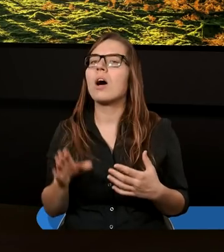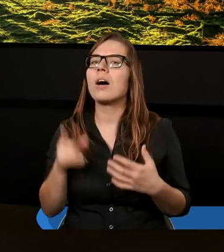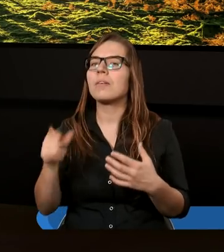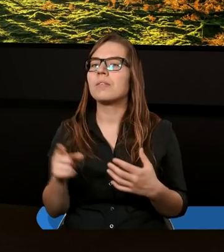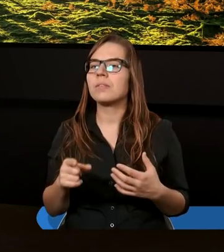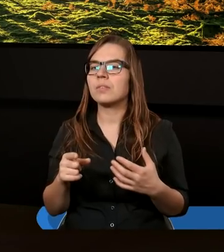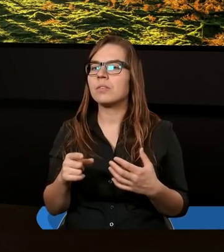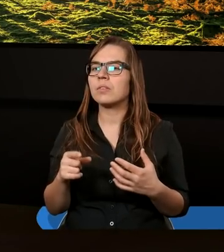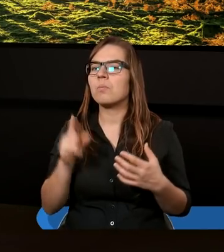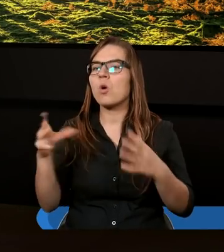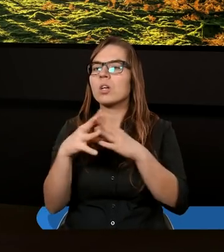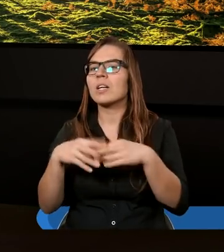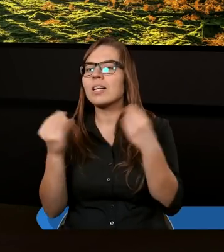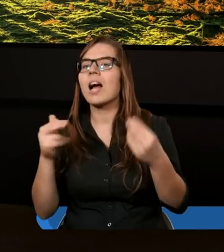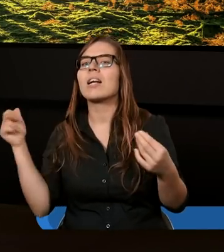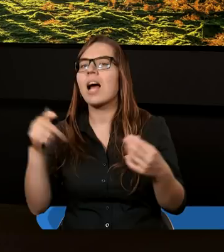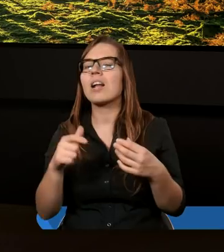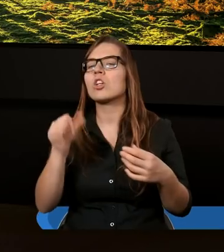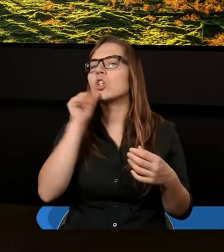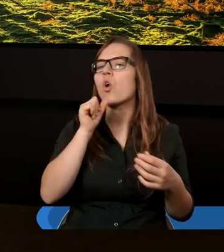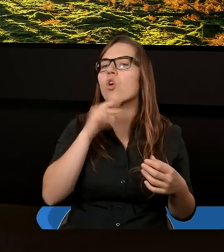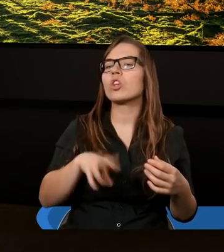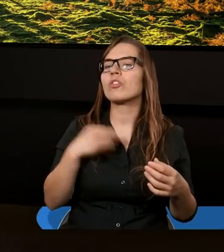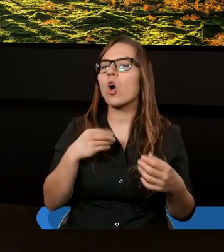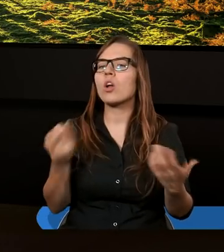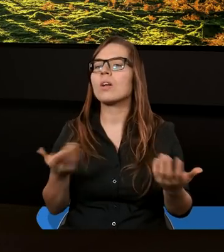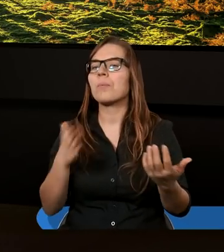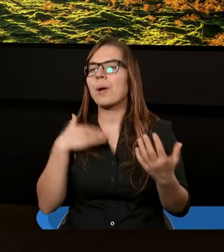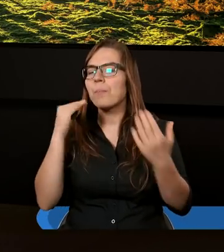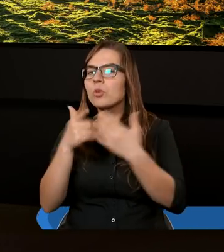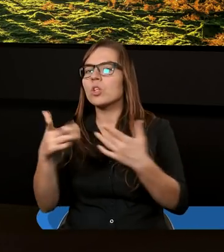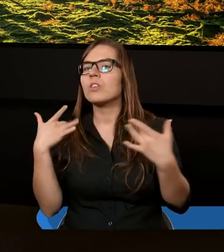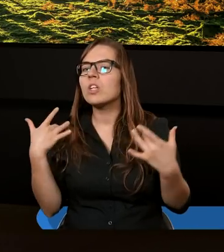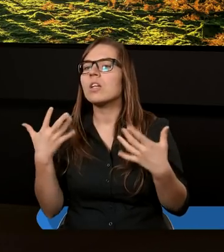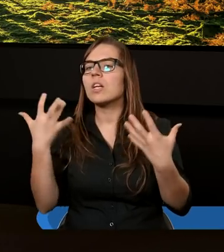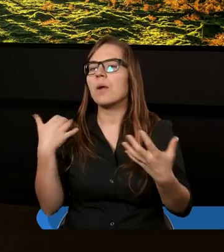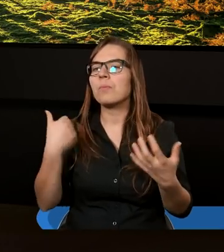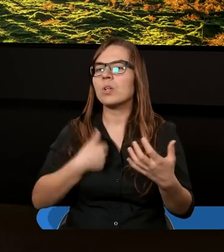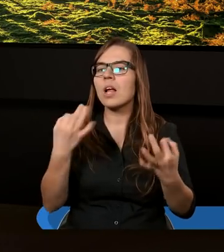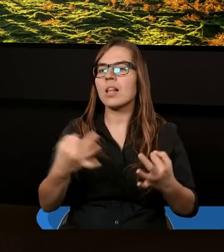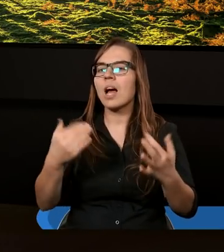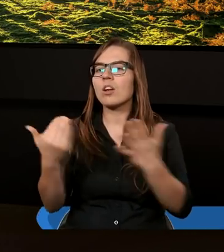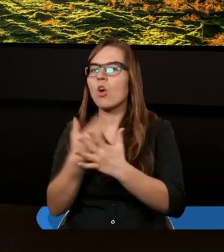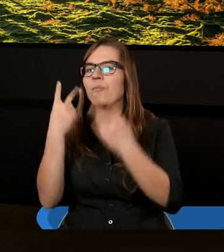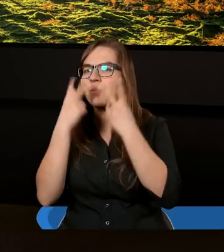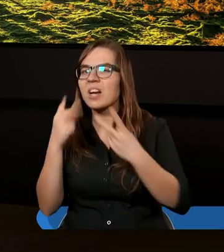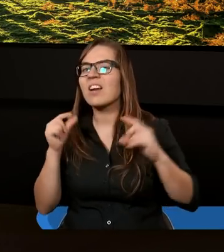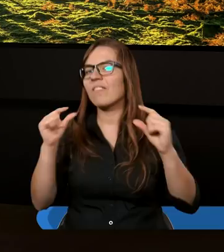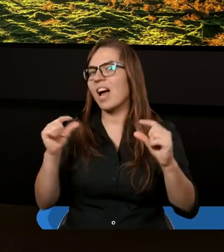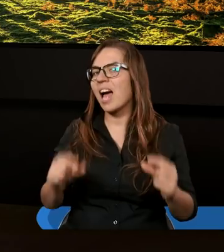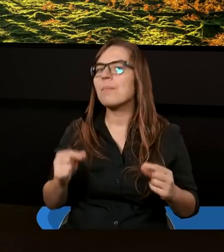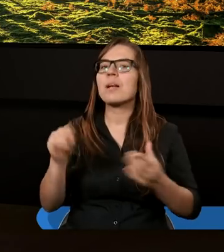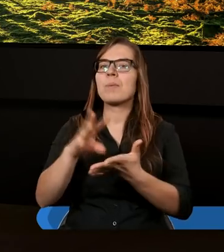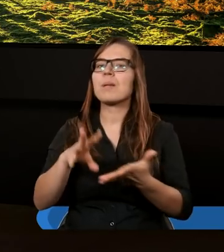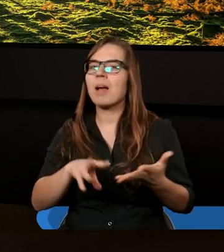dziesięciu dniach nadchodzi czas zielonych świąt. I ma miejsce pewne niezwykłe wydarzenie. I chciałbym, żebyśmy teraz znowu przeczytali fragment z